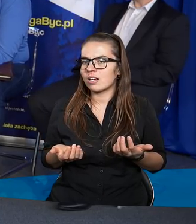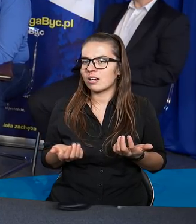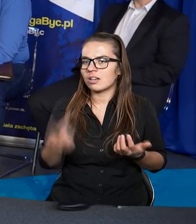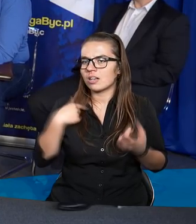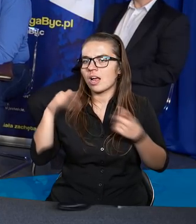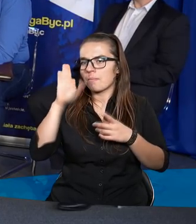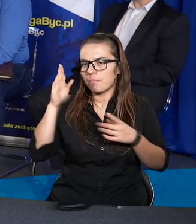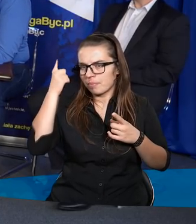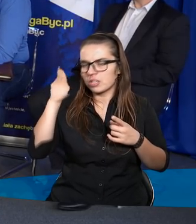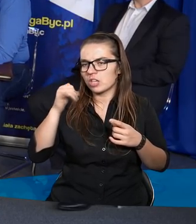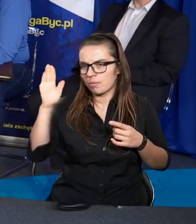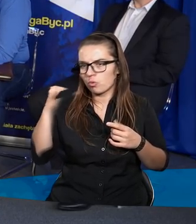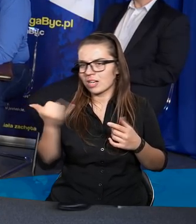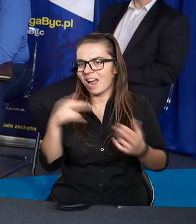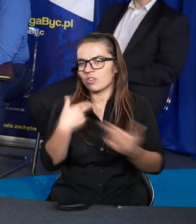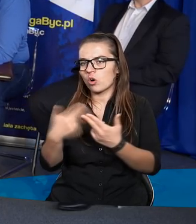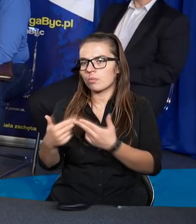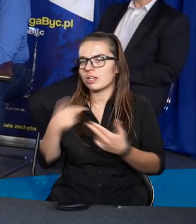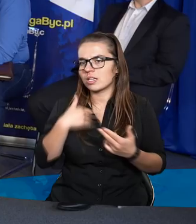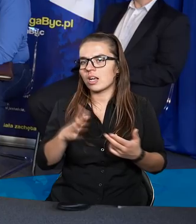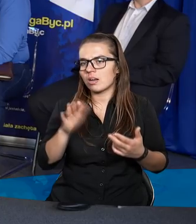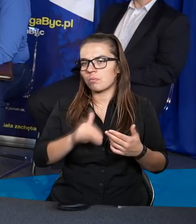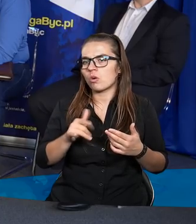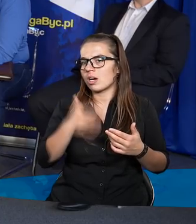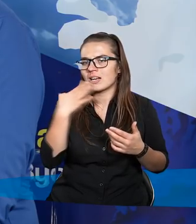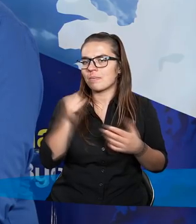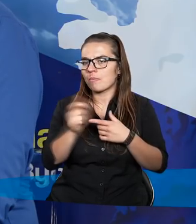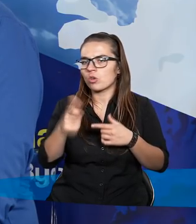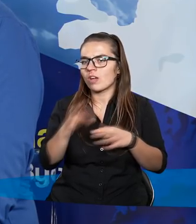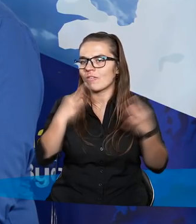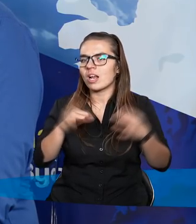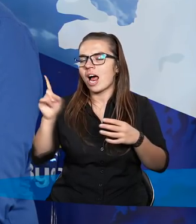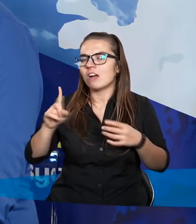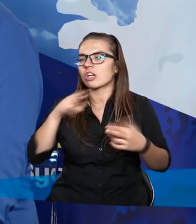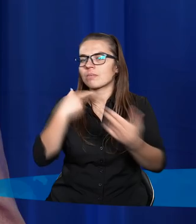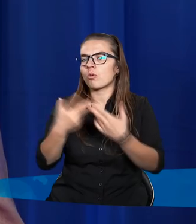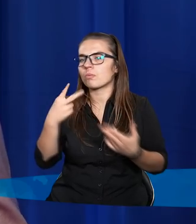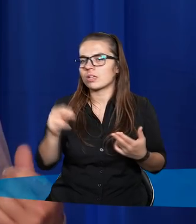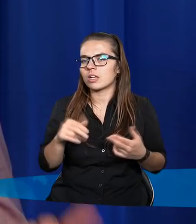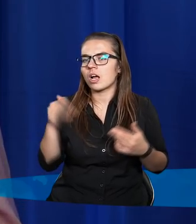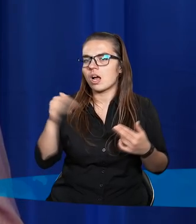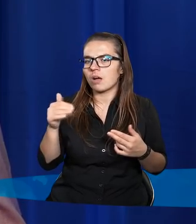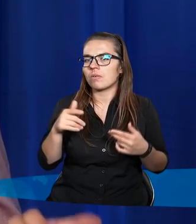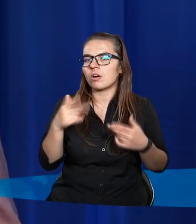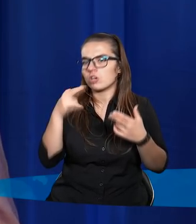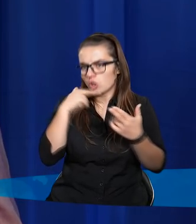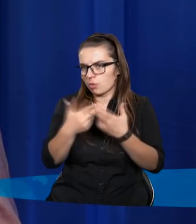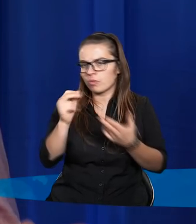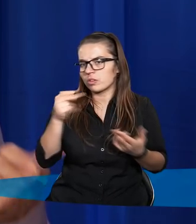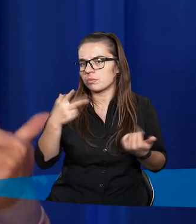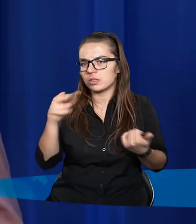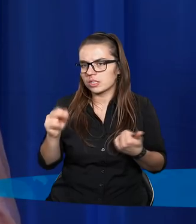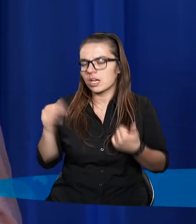Ja myślę, że Pan Bóg zawsze odpowiada. Nie mam co do tego wątpliwości. Tylko czasem odpowiada nie. Czasem może odpowiedzieć właśnie, że nie.